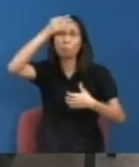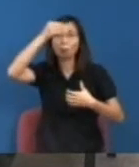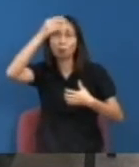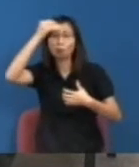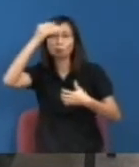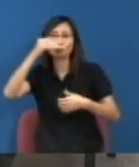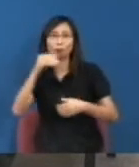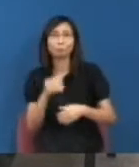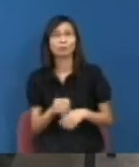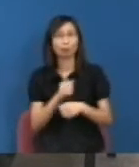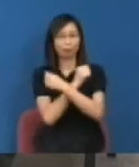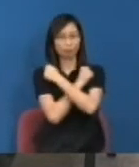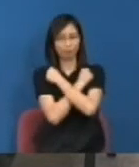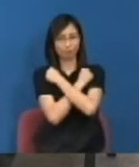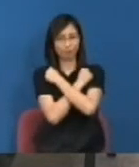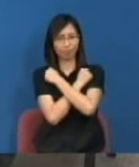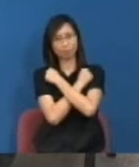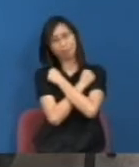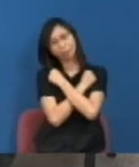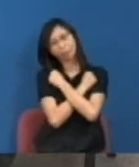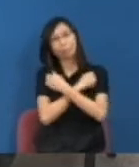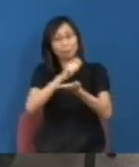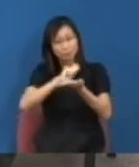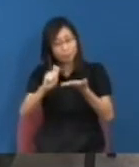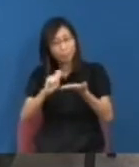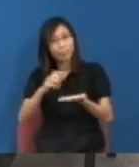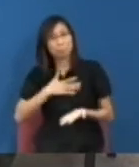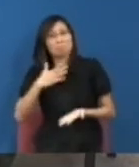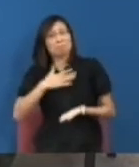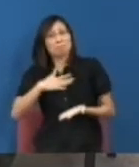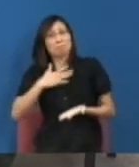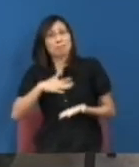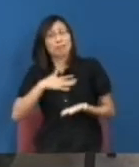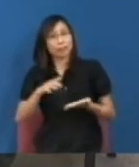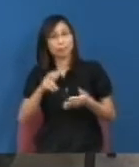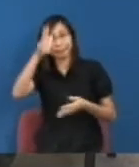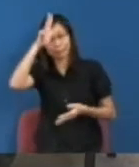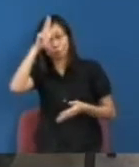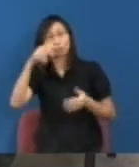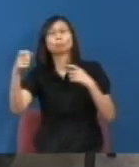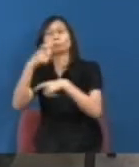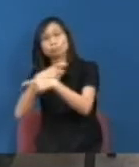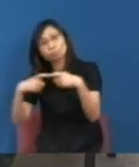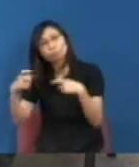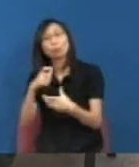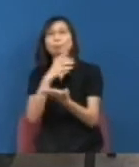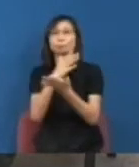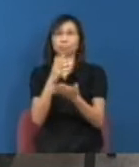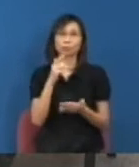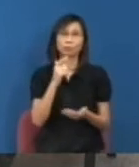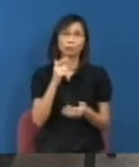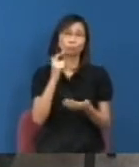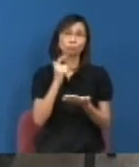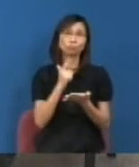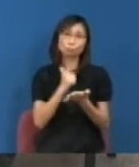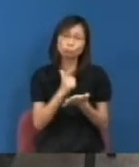之餘可以寫一些東西不怕政府不怕商業機構或者捐款者這個最能夠保